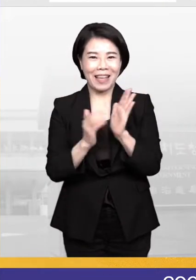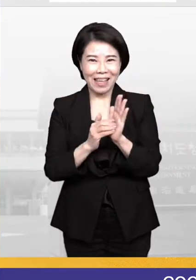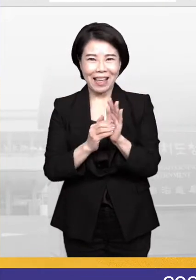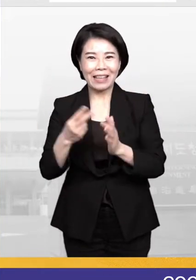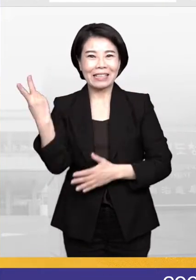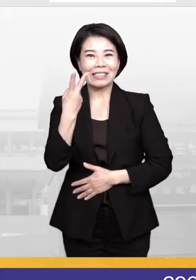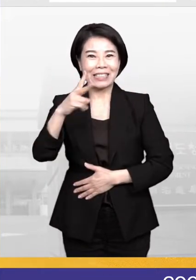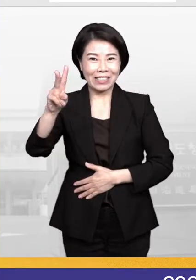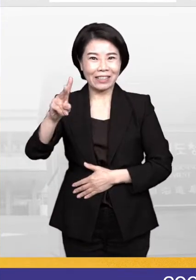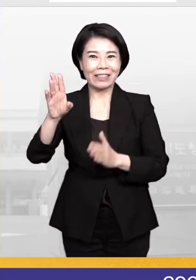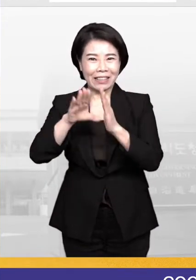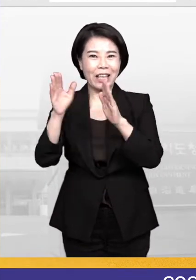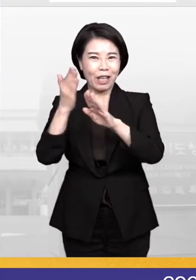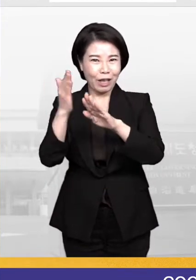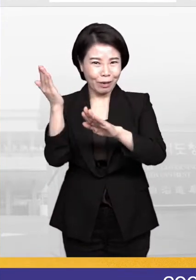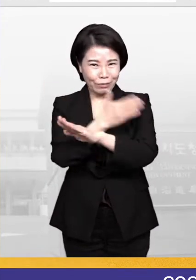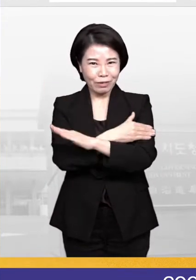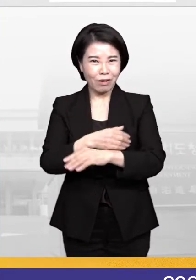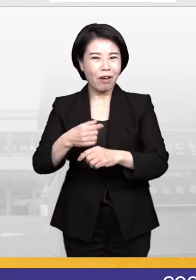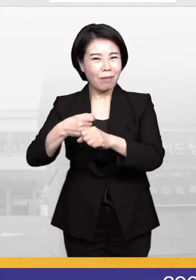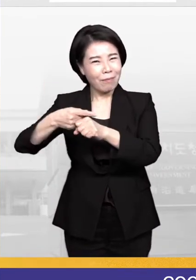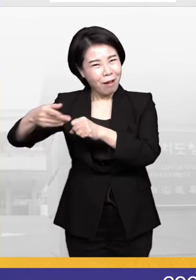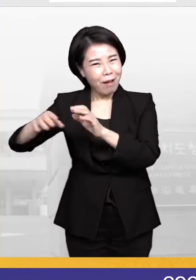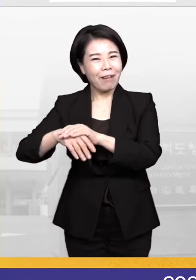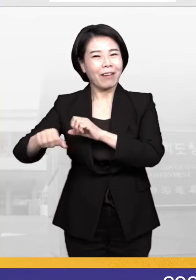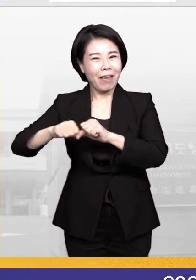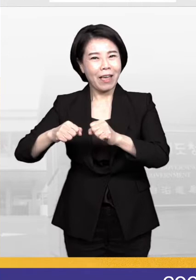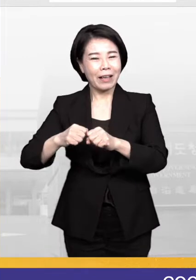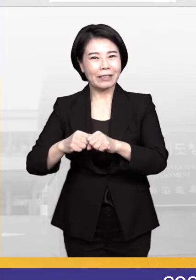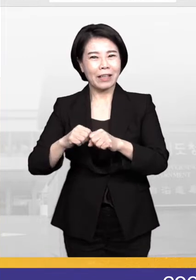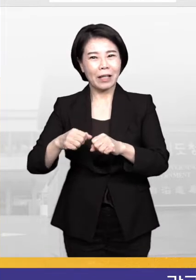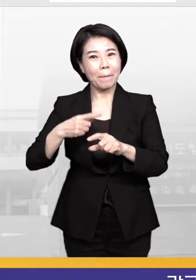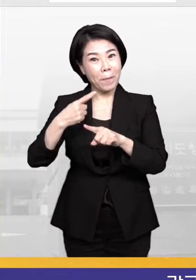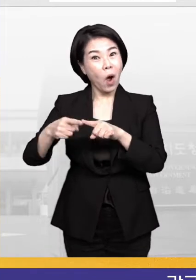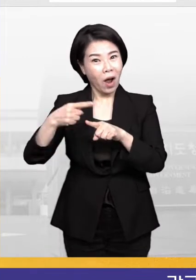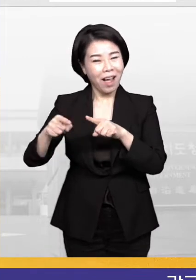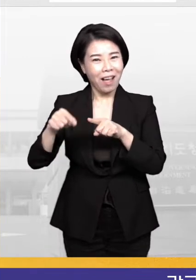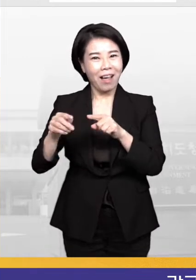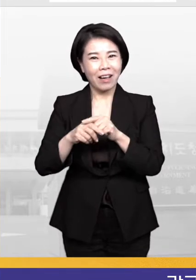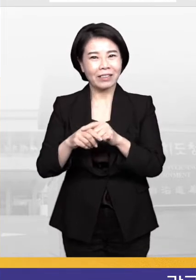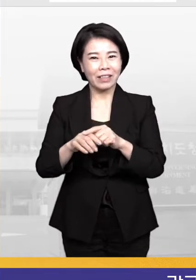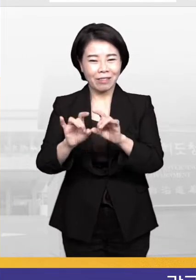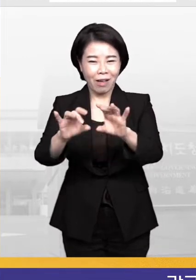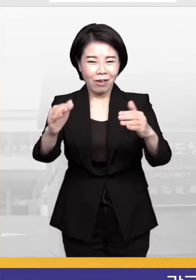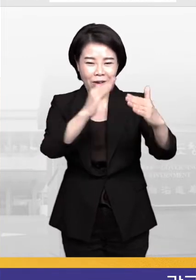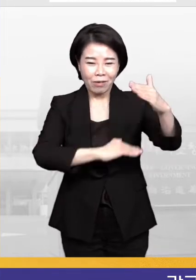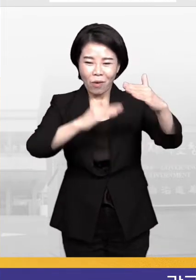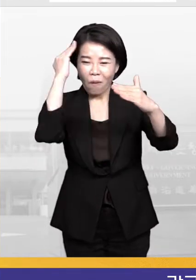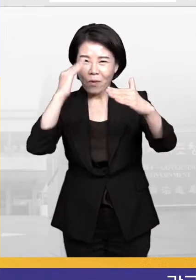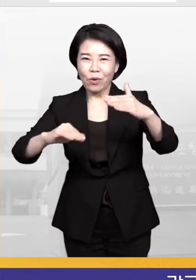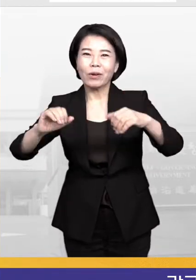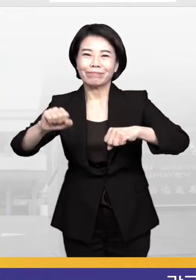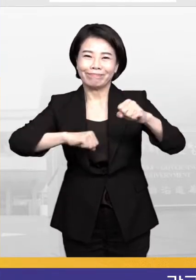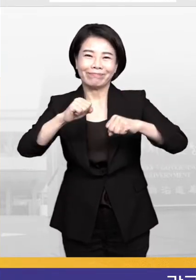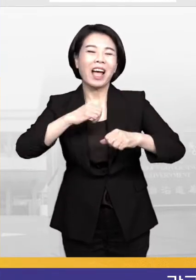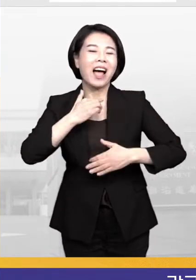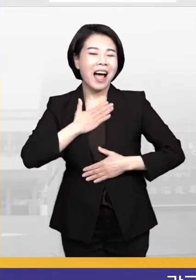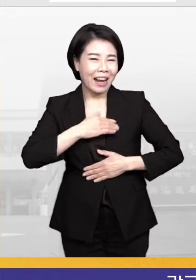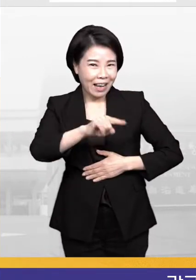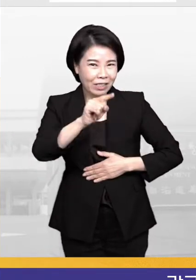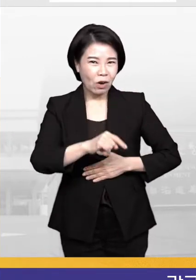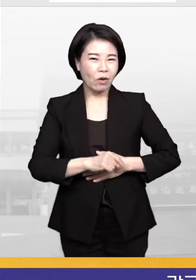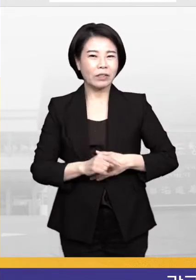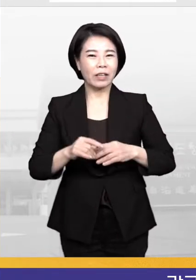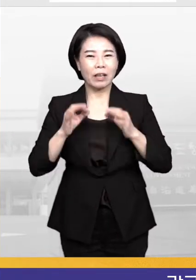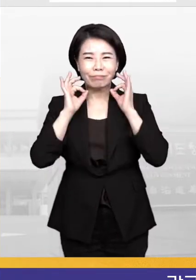2002년부터 해마다 실시하는 공공기관 부패방지 시책평가는 각급 공공기관이 자율적으로 추진한 반부패